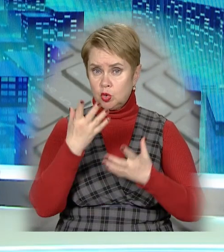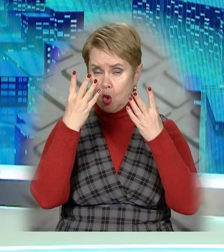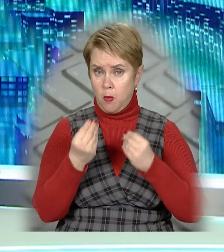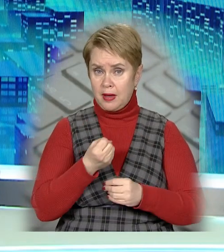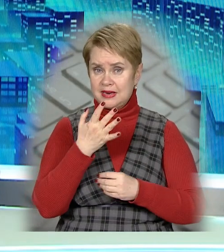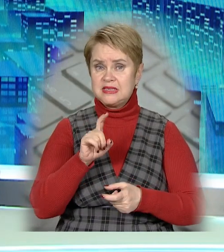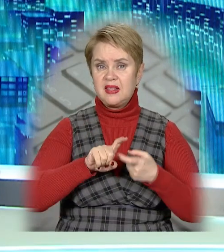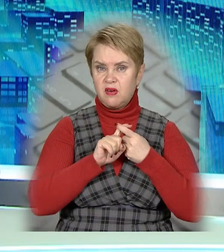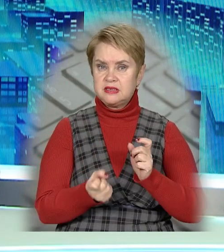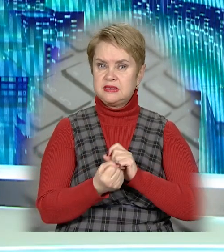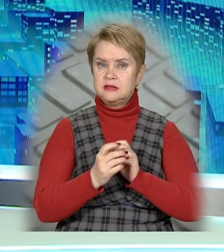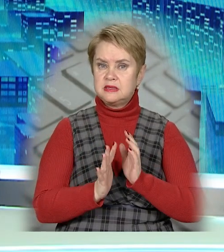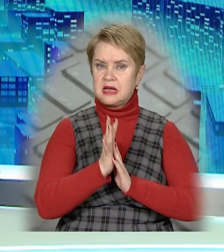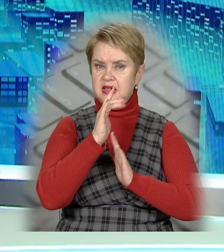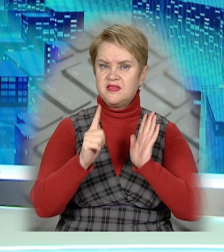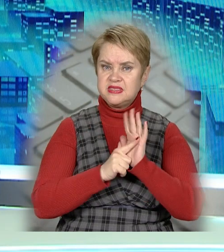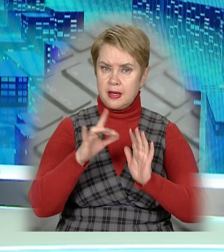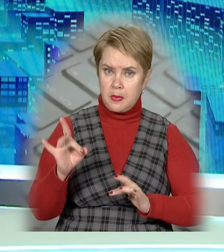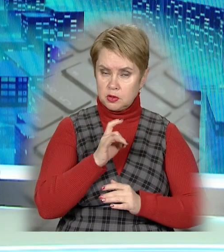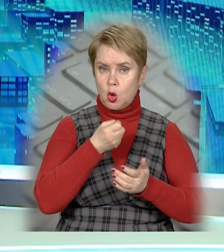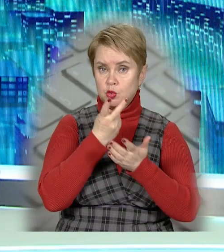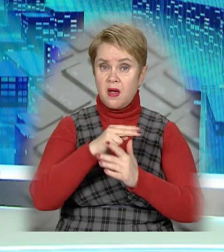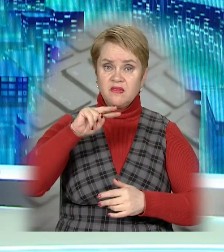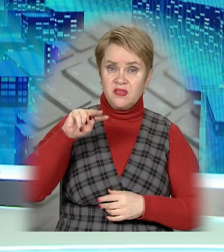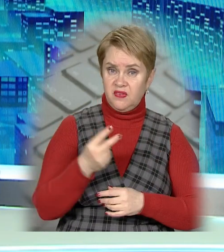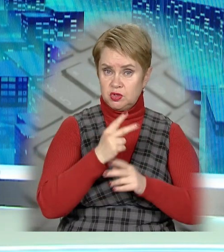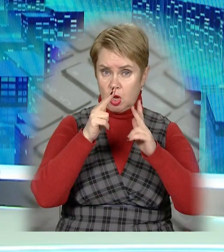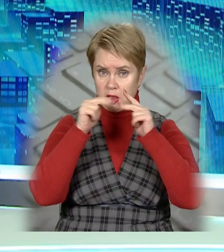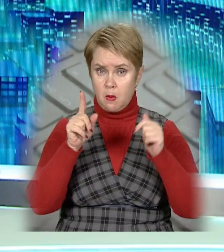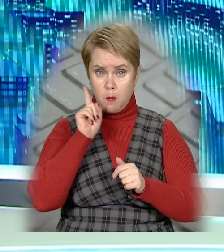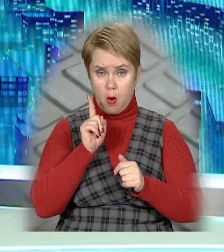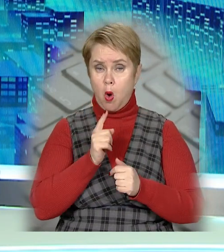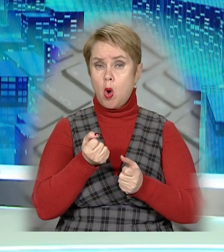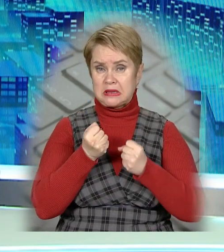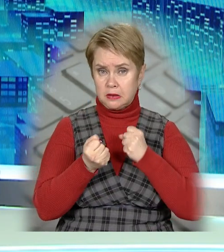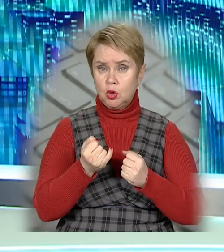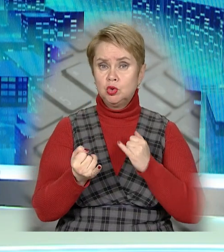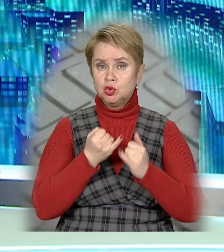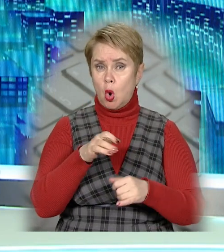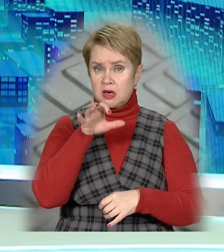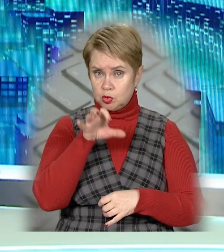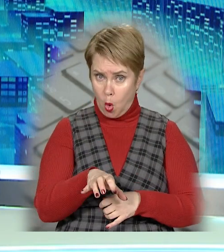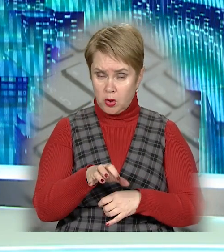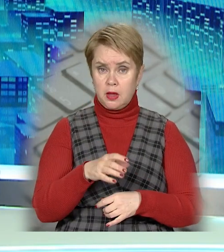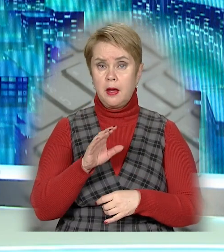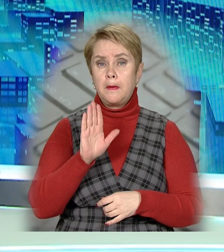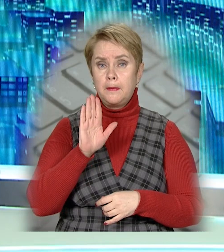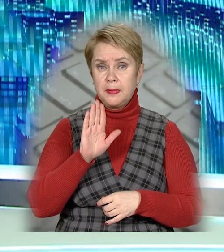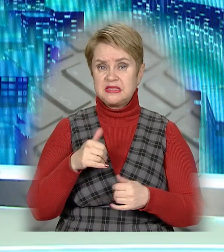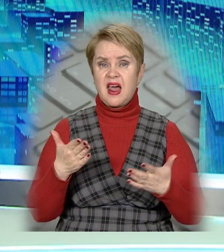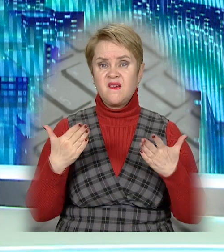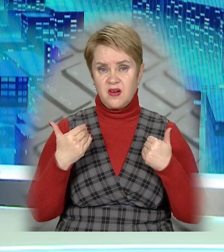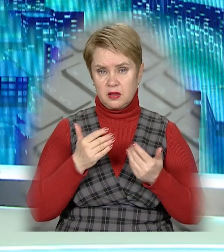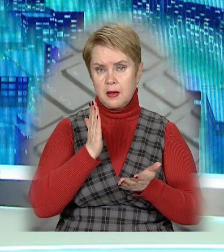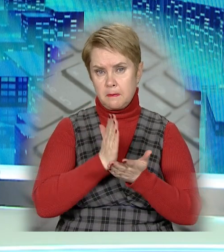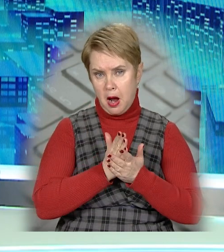добова кількість інфікувань зросла у сім разів. Госпіталізацій удвічі. Дніпро поки що отримується у жовтій карантинній зоні. Після